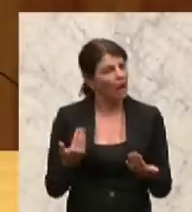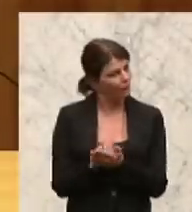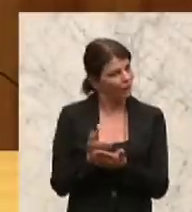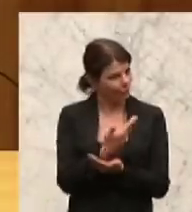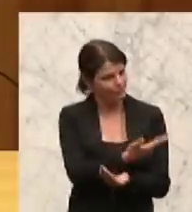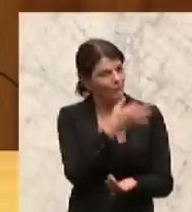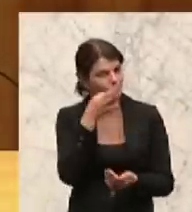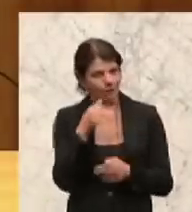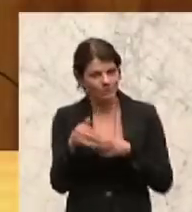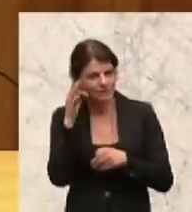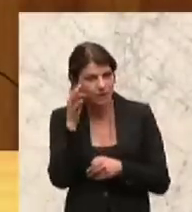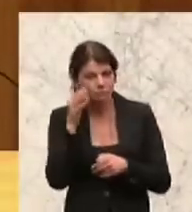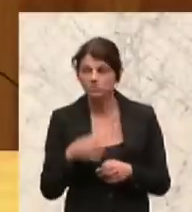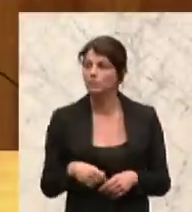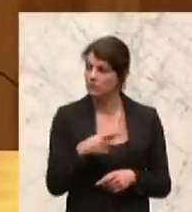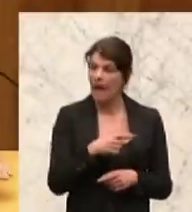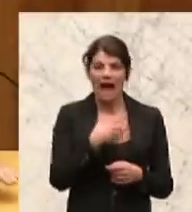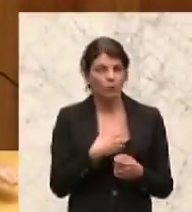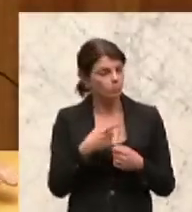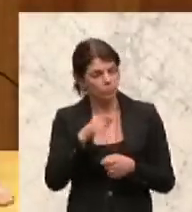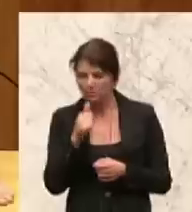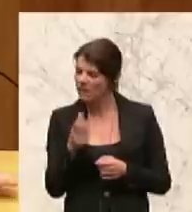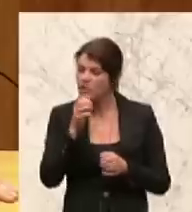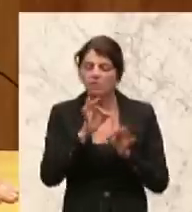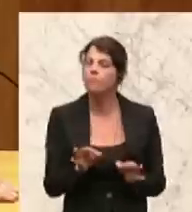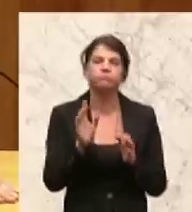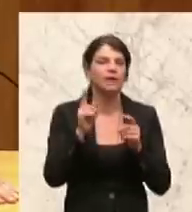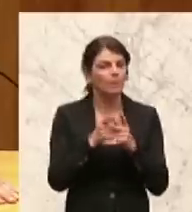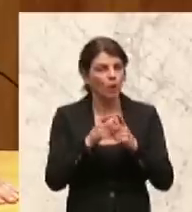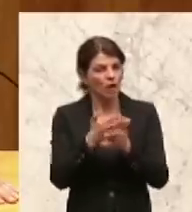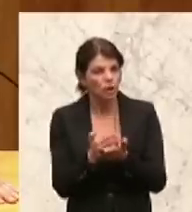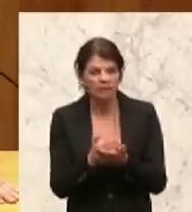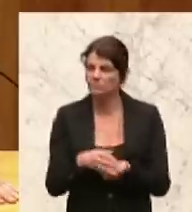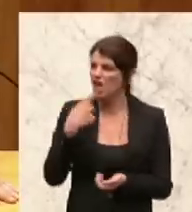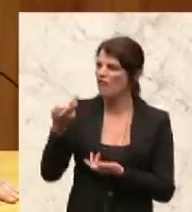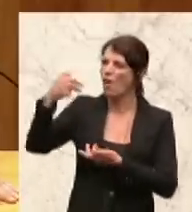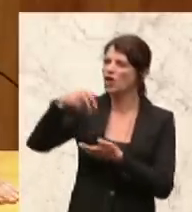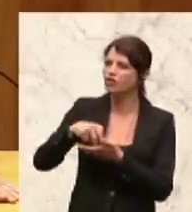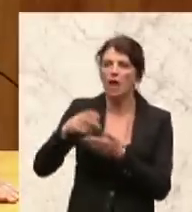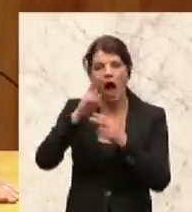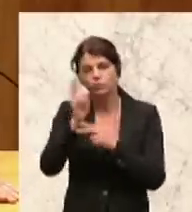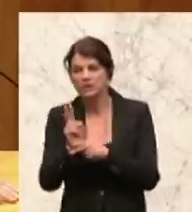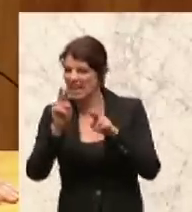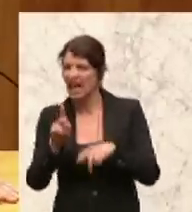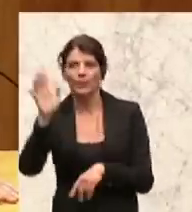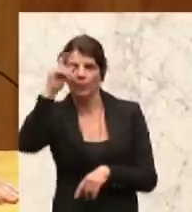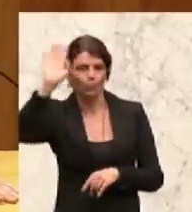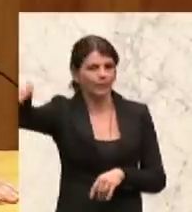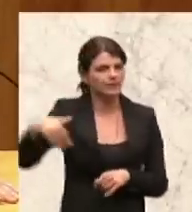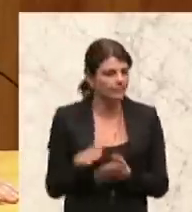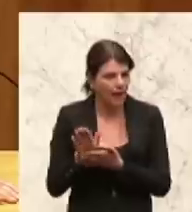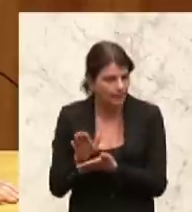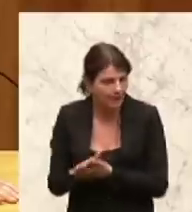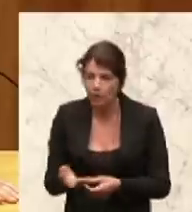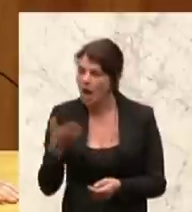Methode nur keine Wedeln entschließen. Der Vorstand und der Aufsichtsrat sollen dumm sterben und stattdessen mit einer Taskforce Ihnen in die Parade